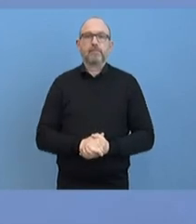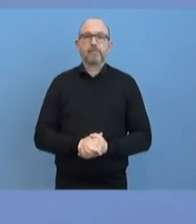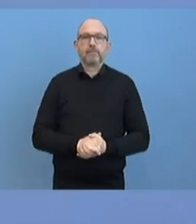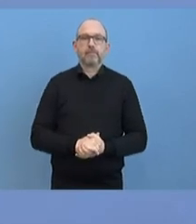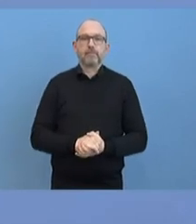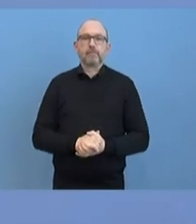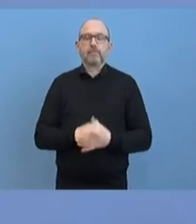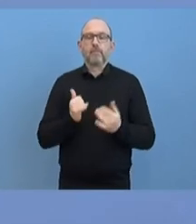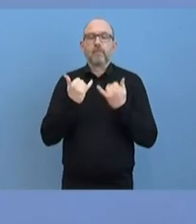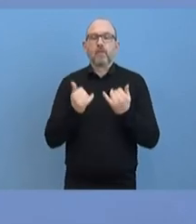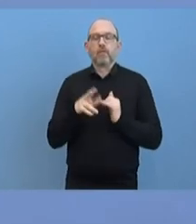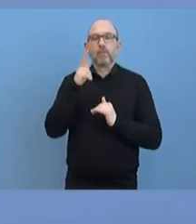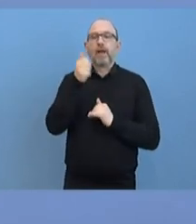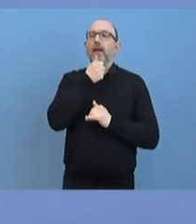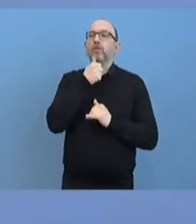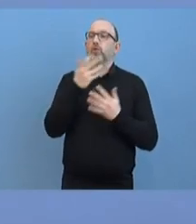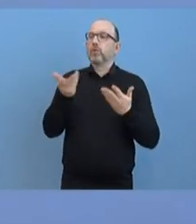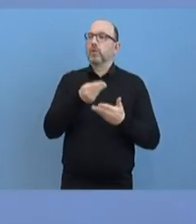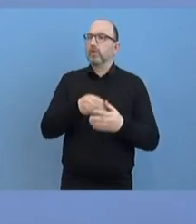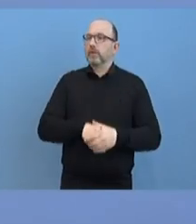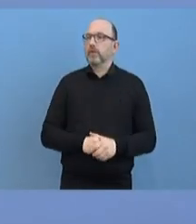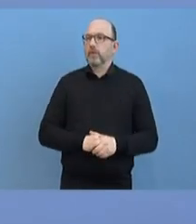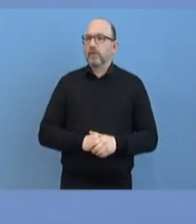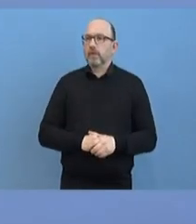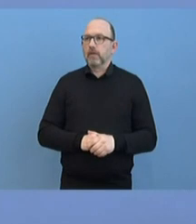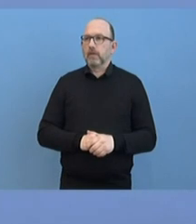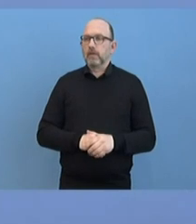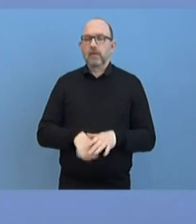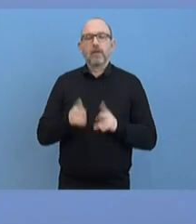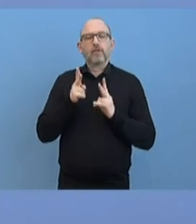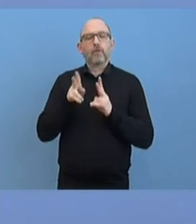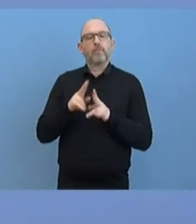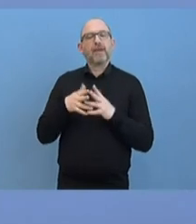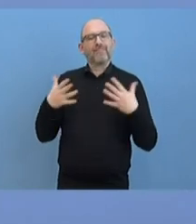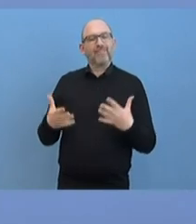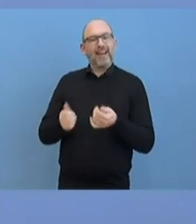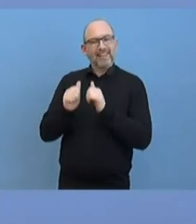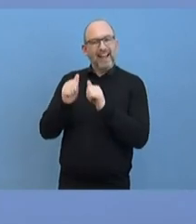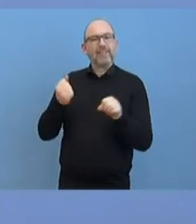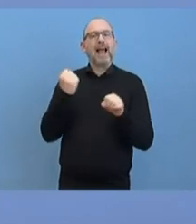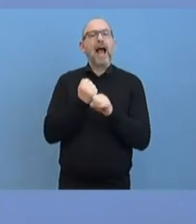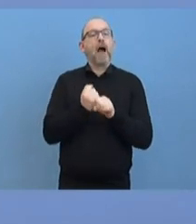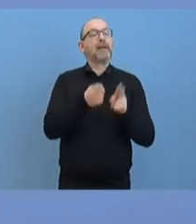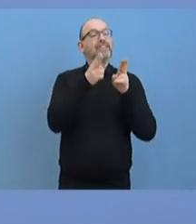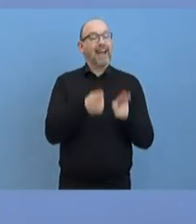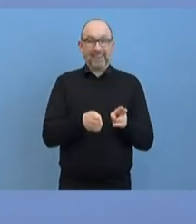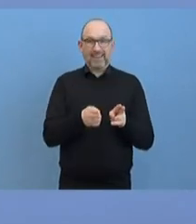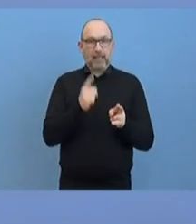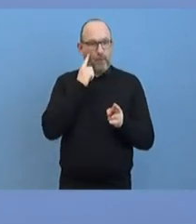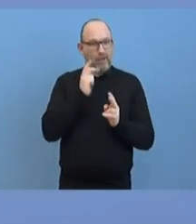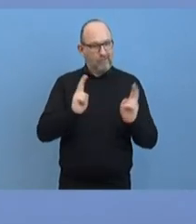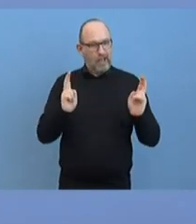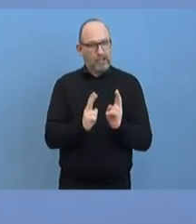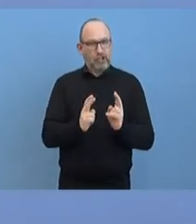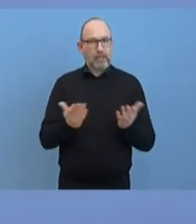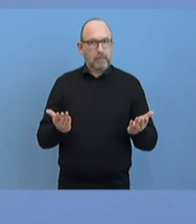Herr Jung dazu. Mir geht es bei der Erntehilfe um die Arbeitsrechte, die jetzt eingeschränkt wurden, beziehungsweise warum